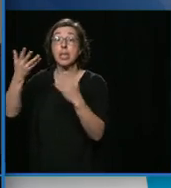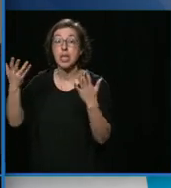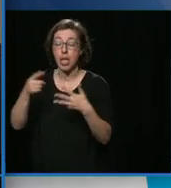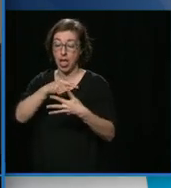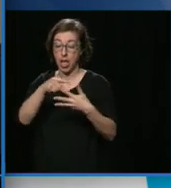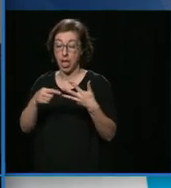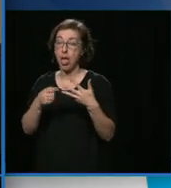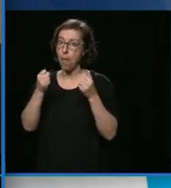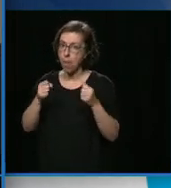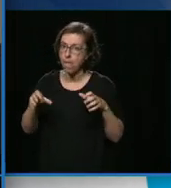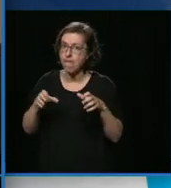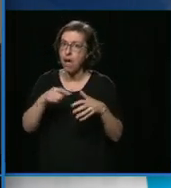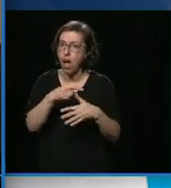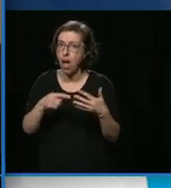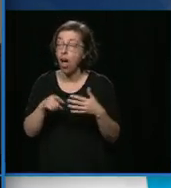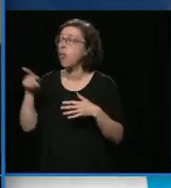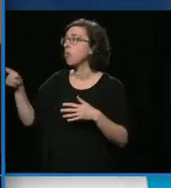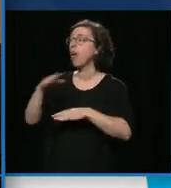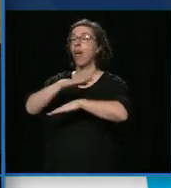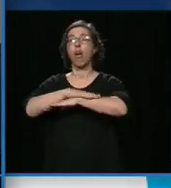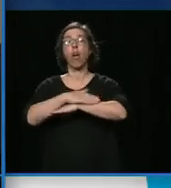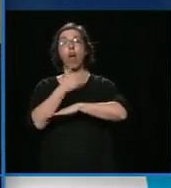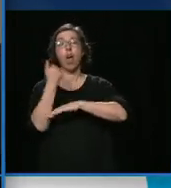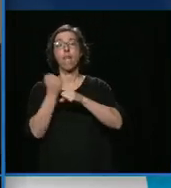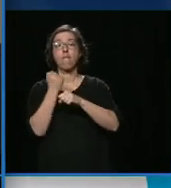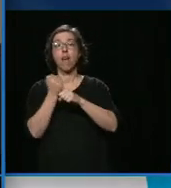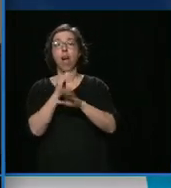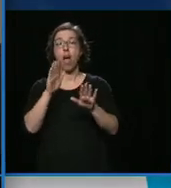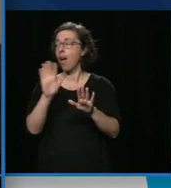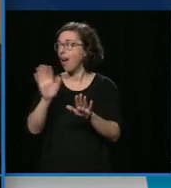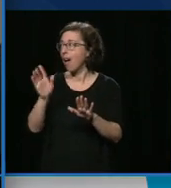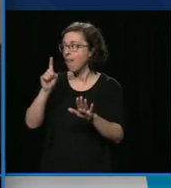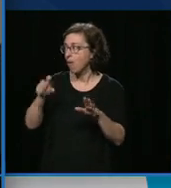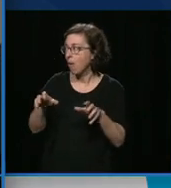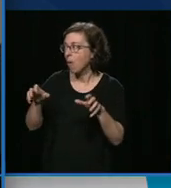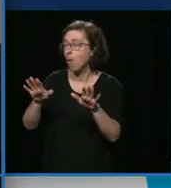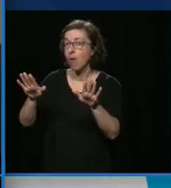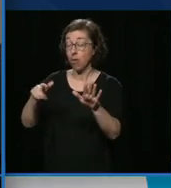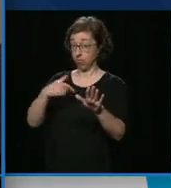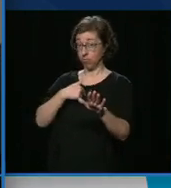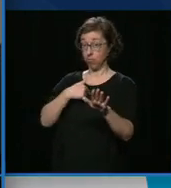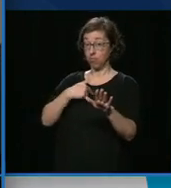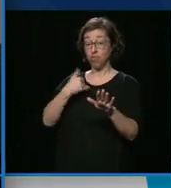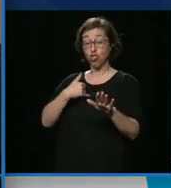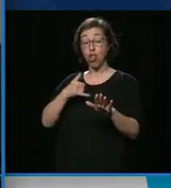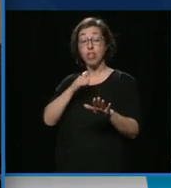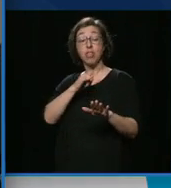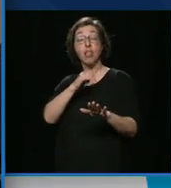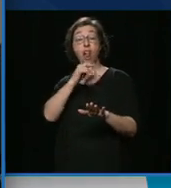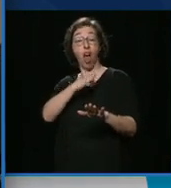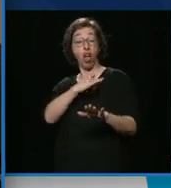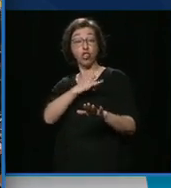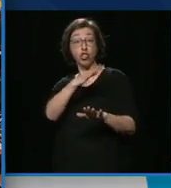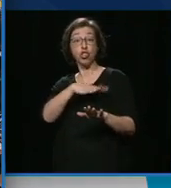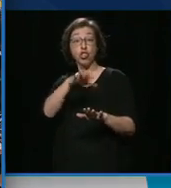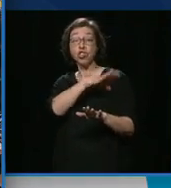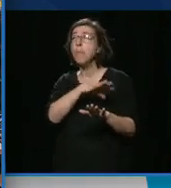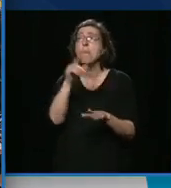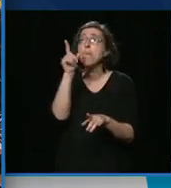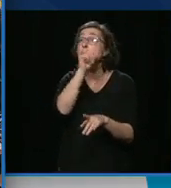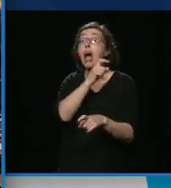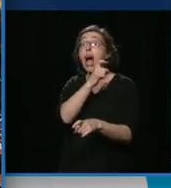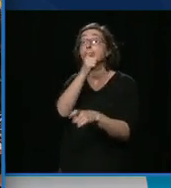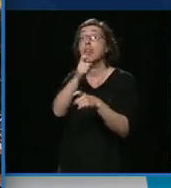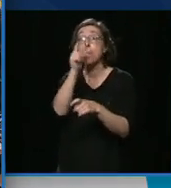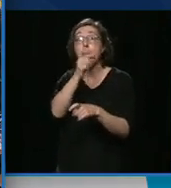faire n'est plus une option. Est-ce que le ministre peut enfin nous dire pourquoi ma génération n'aurait pas le droit d'accéder à la propriété? M. le